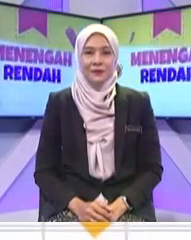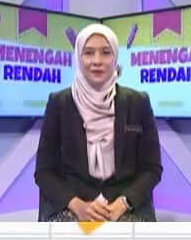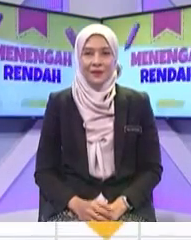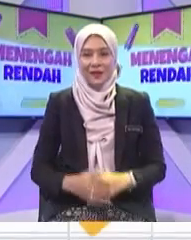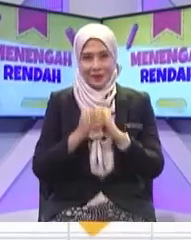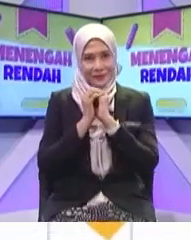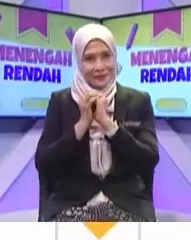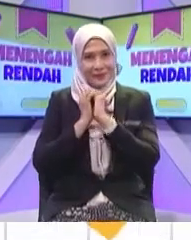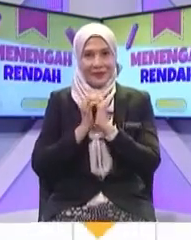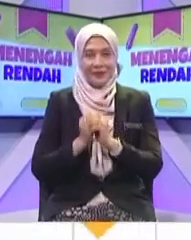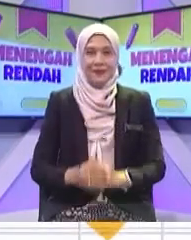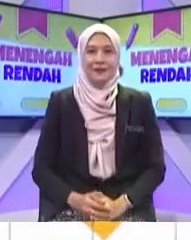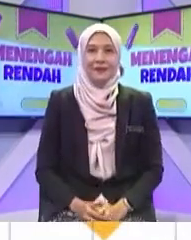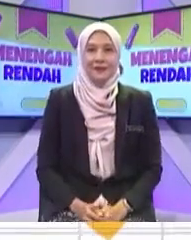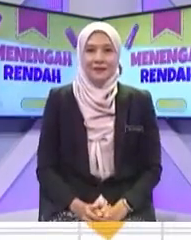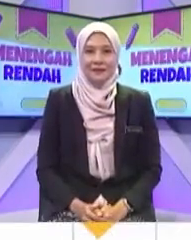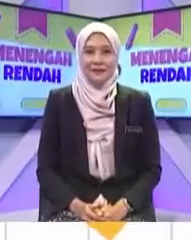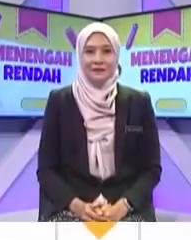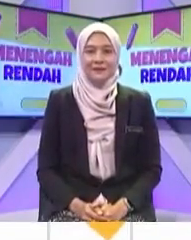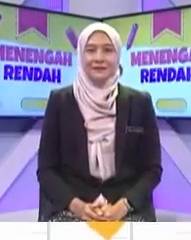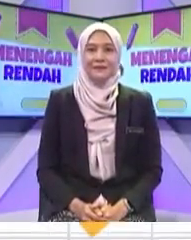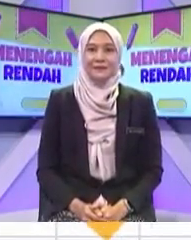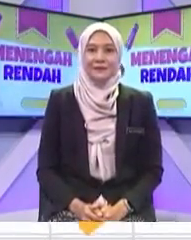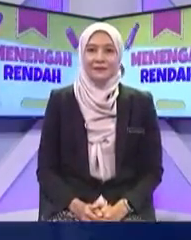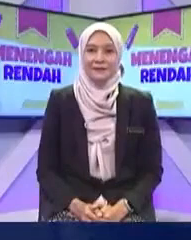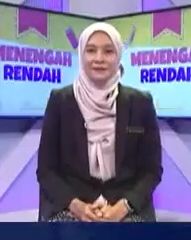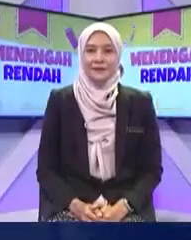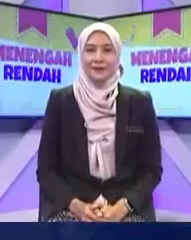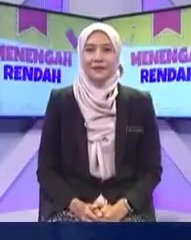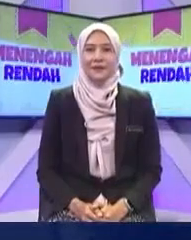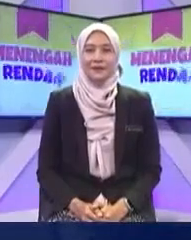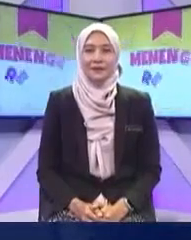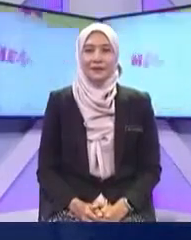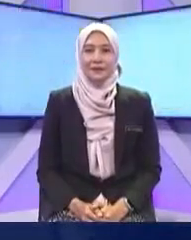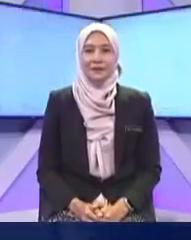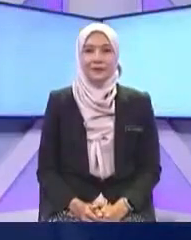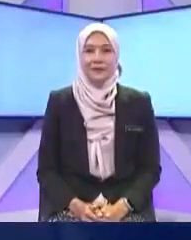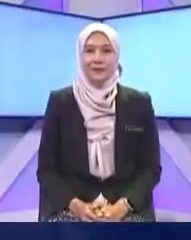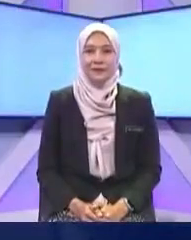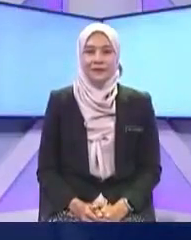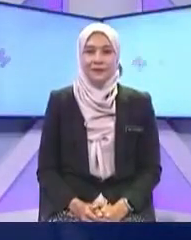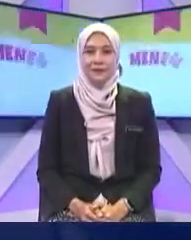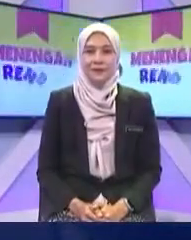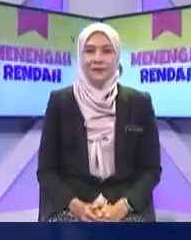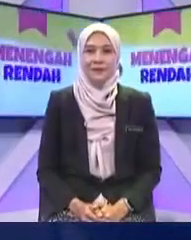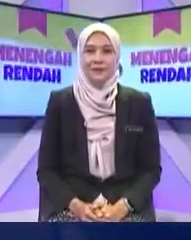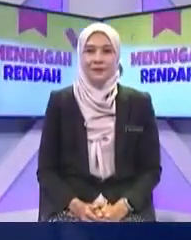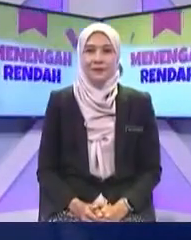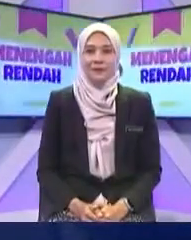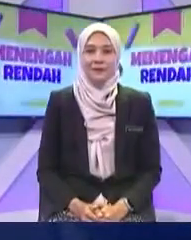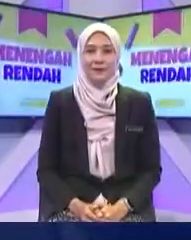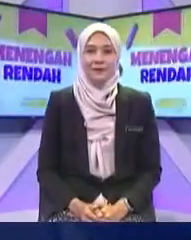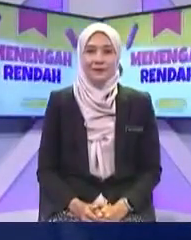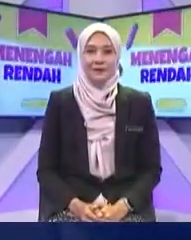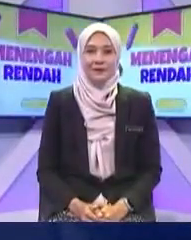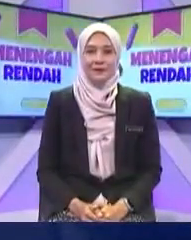Khalif Dua untuk Fahim Okey terima kasih Cikgu Fitri Baik sementara Bifan nak tulis bintang dekat sini Apa kata kita berhenti